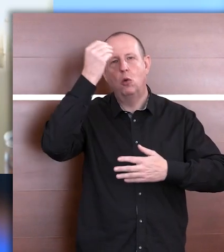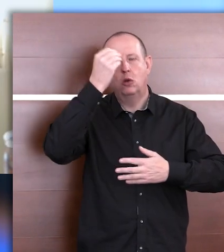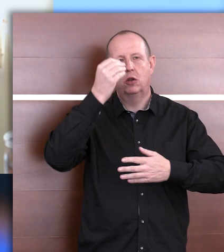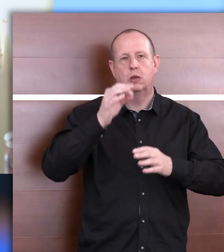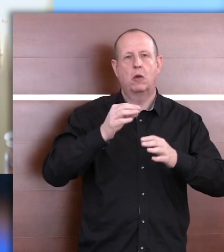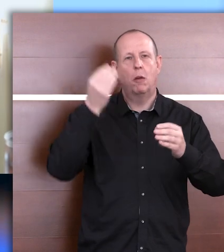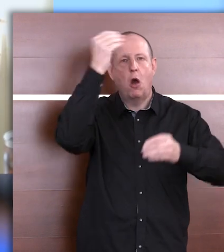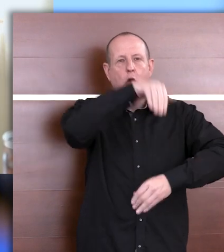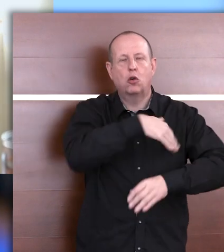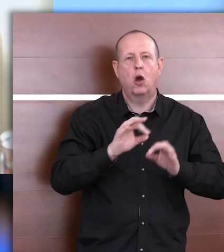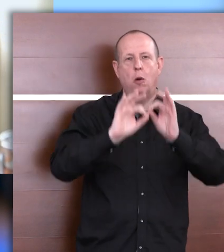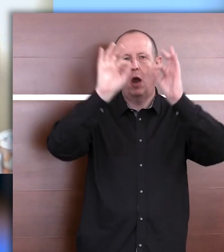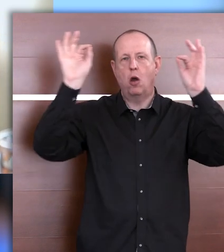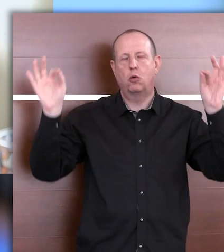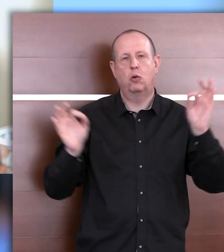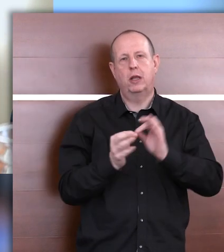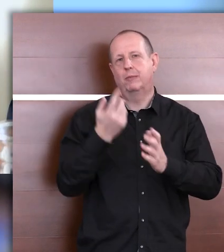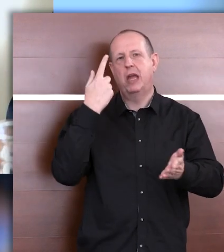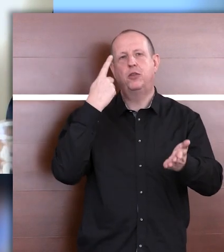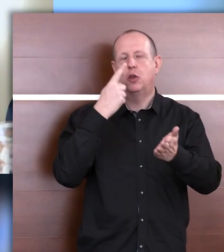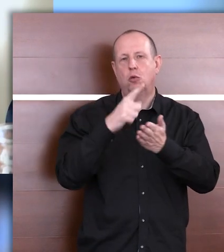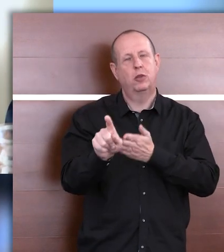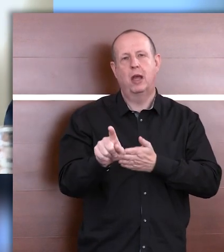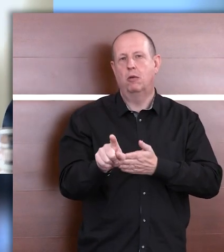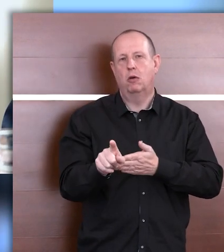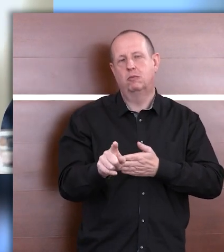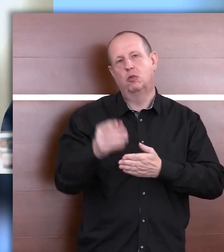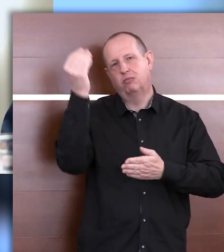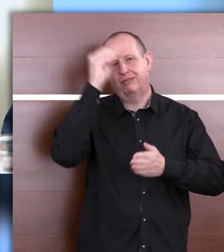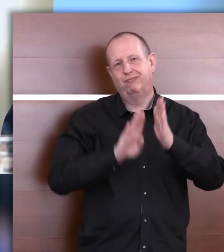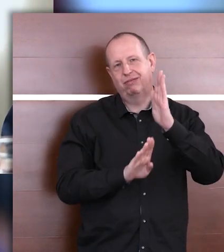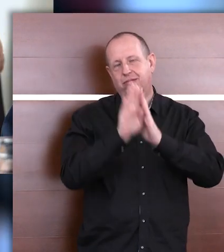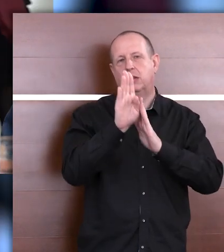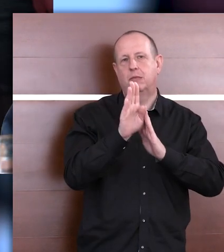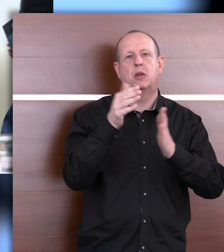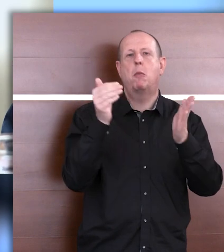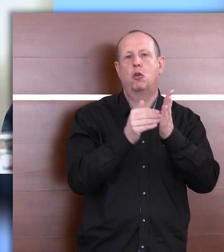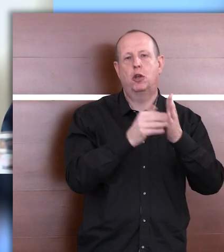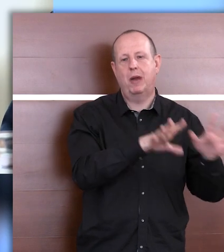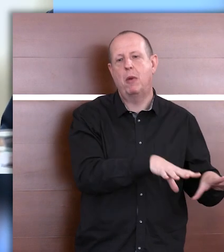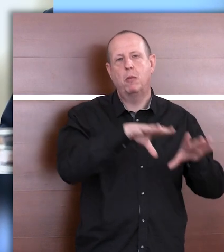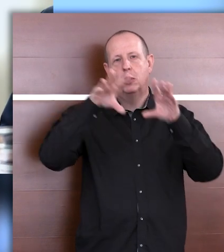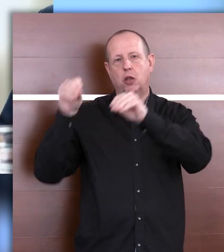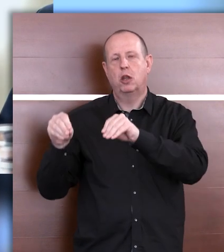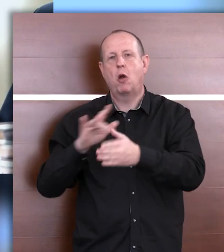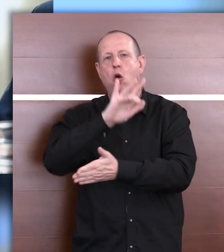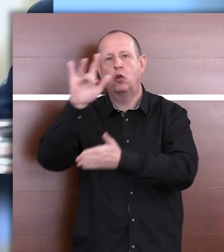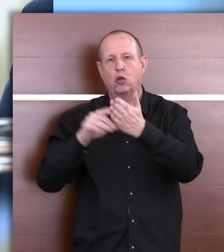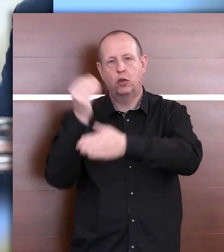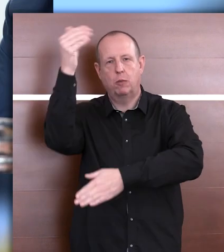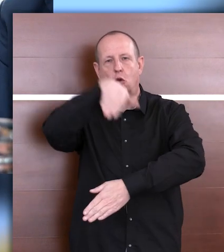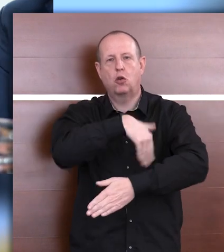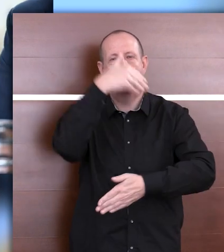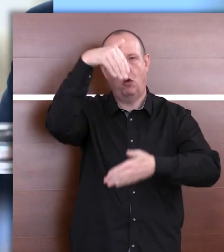nie było w stanie sobie poradzić i zostały przenoszone do ośrodków szkolno-wychowawczych? Czy coś takiego